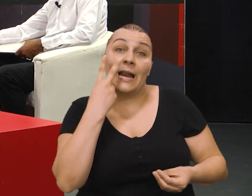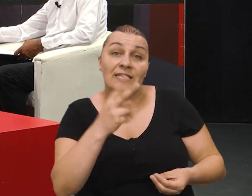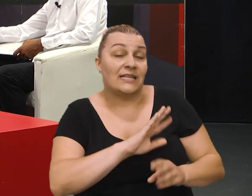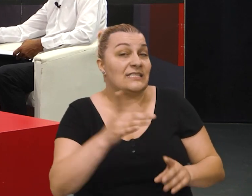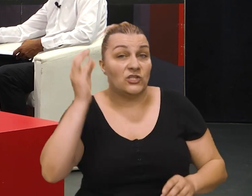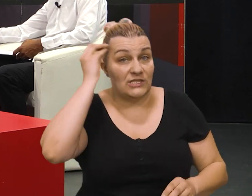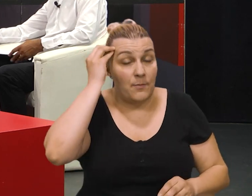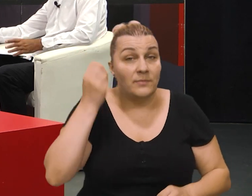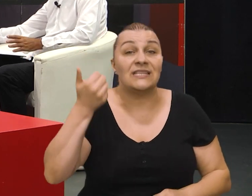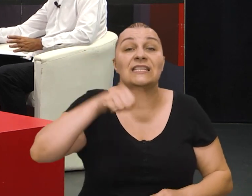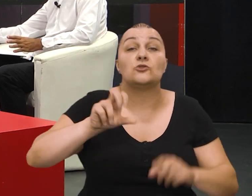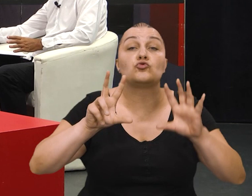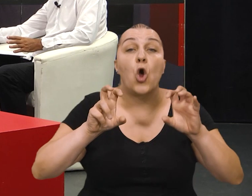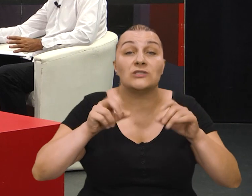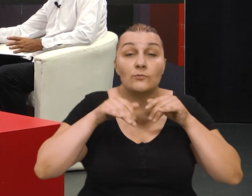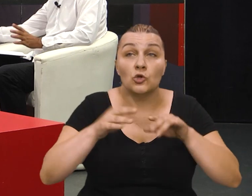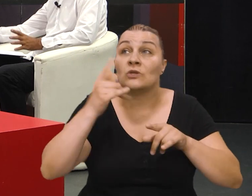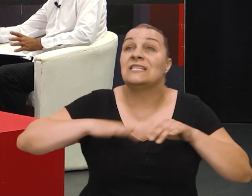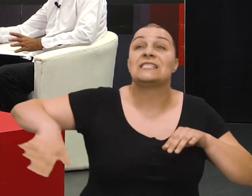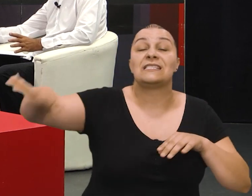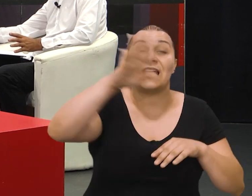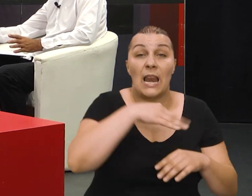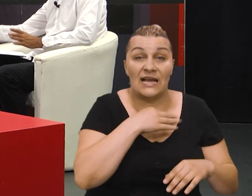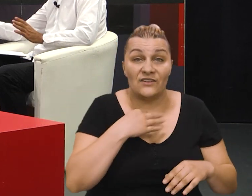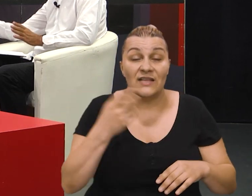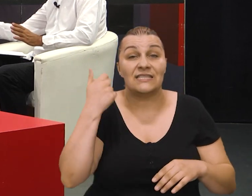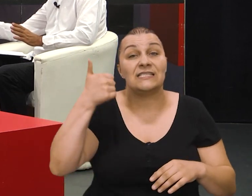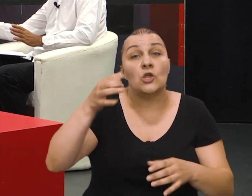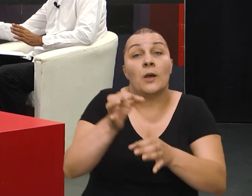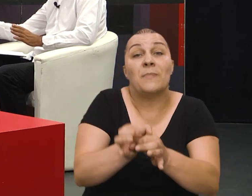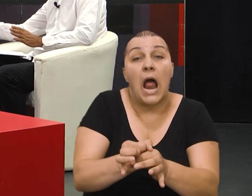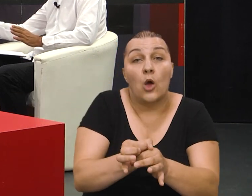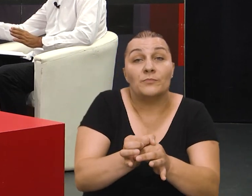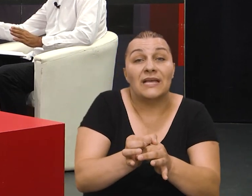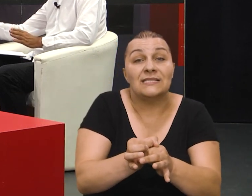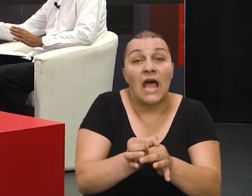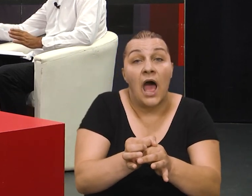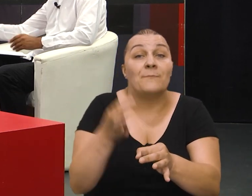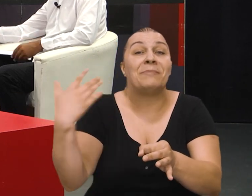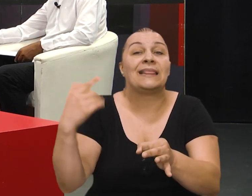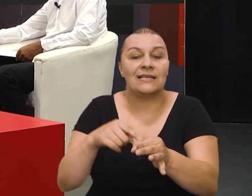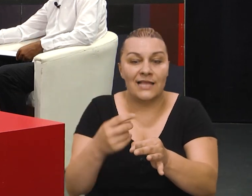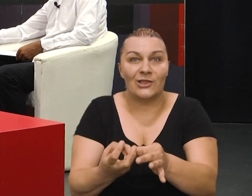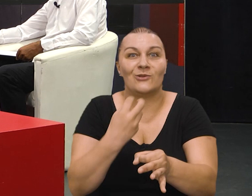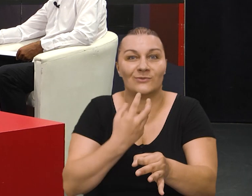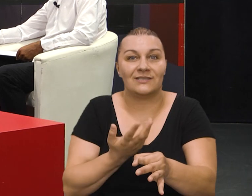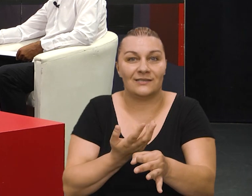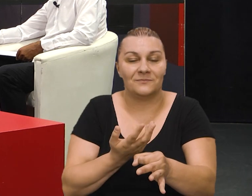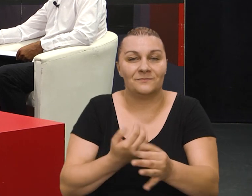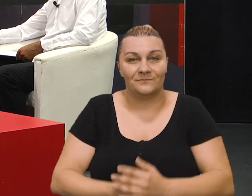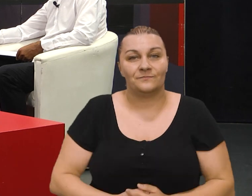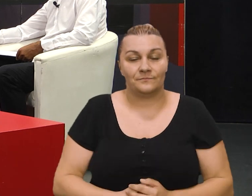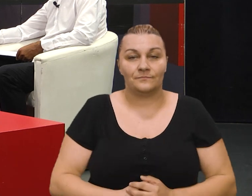zapamtiti svaku vašu riječ 1800 ljudi iz cijele Hrvatske iz jednog maloga mjesta 50 ljudi. Tako je.